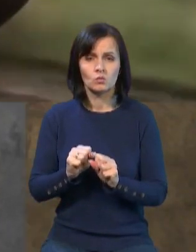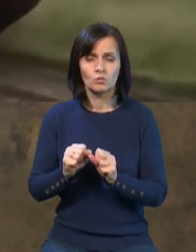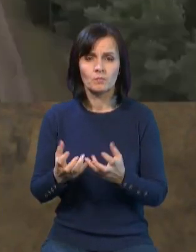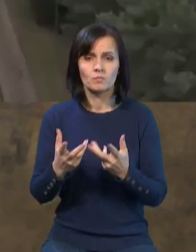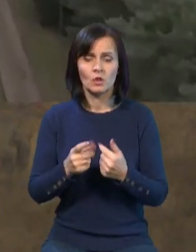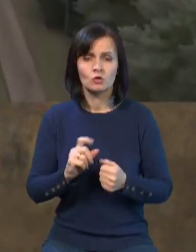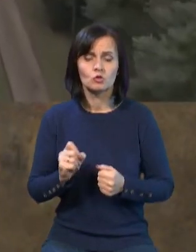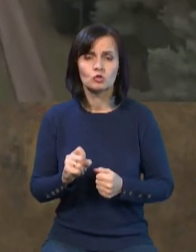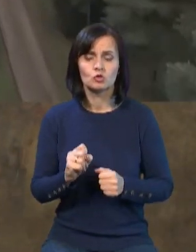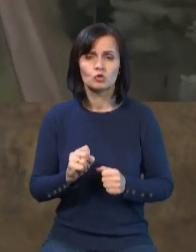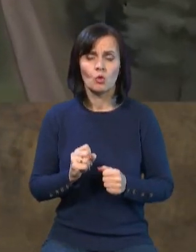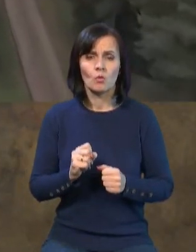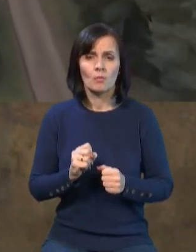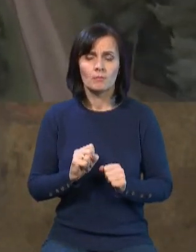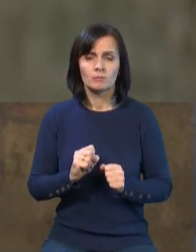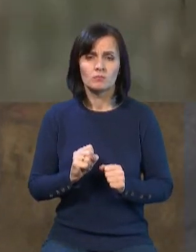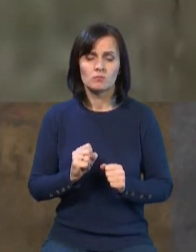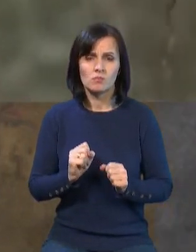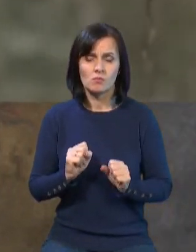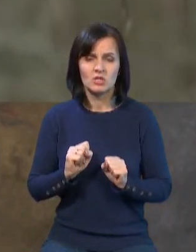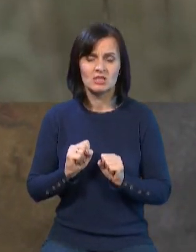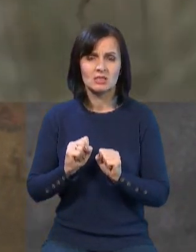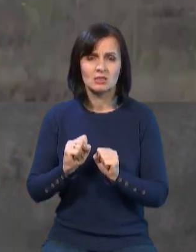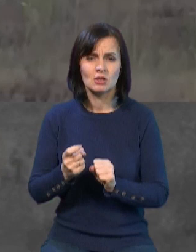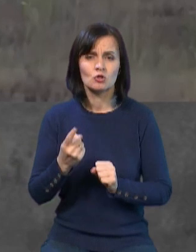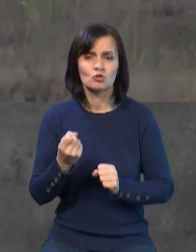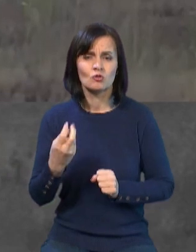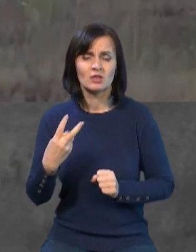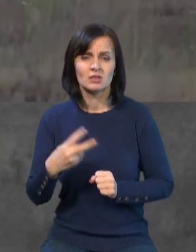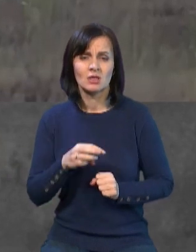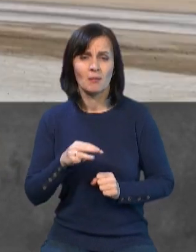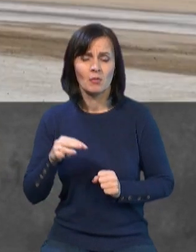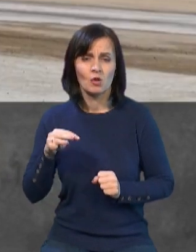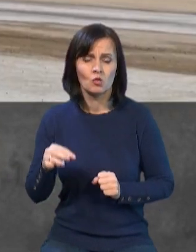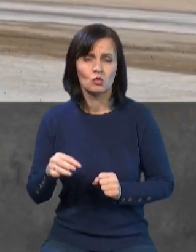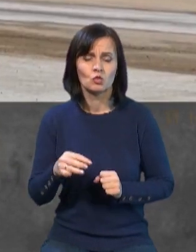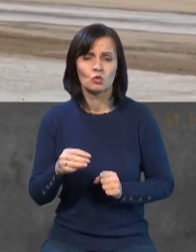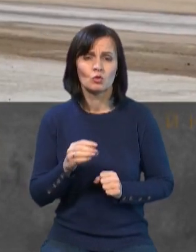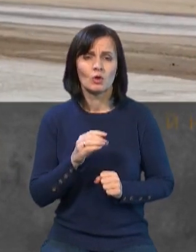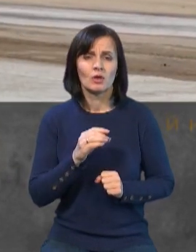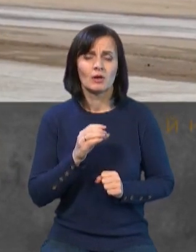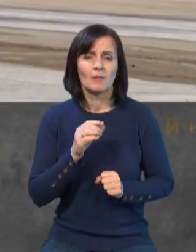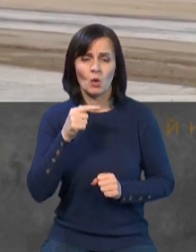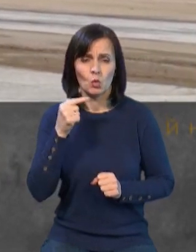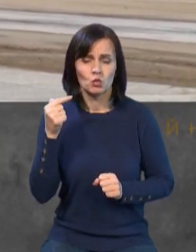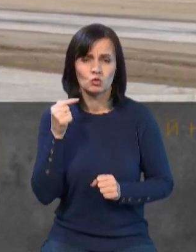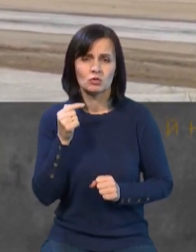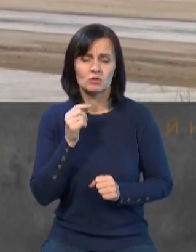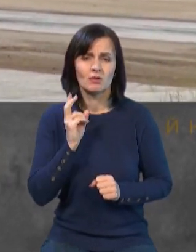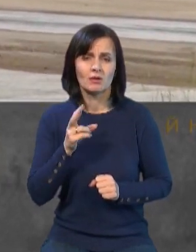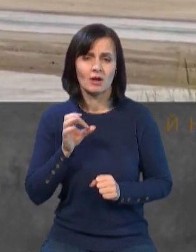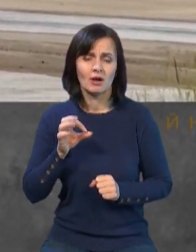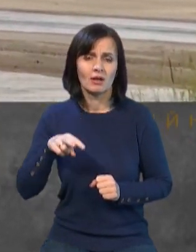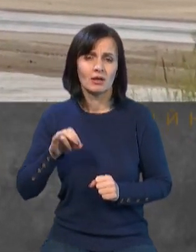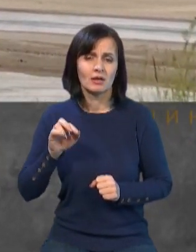125-мм танковим калібрам радянських машин або їх російським модернізаціям. Що він навіть у версії